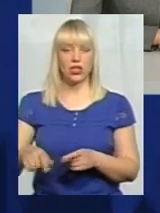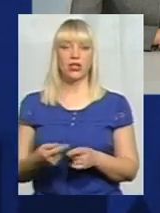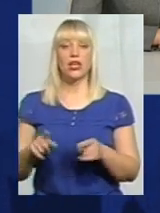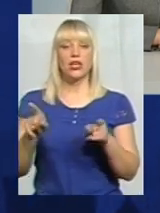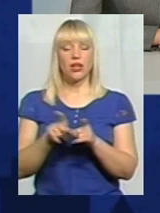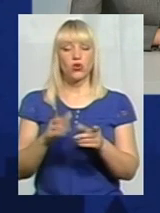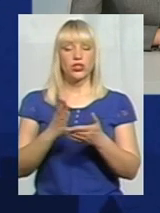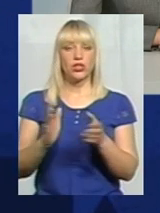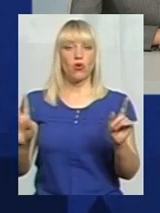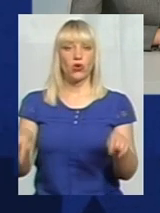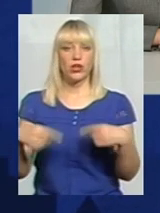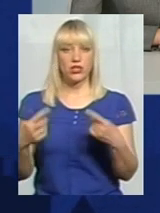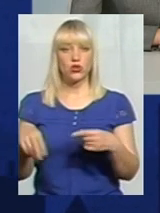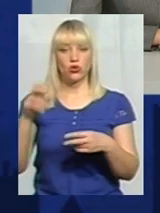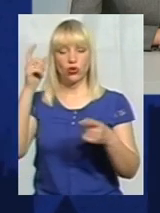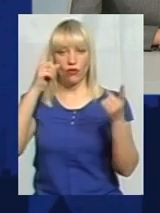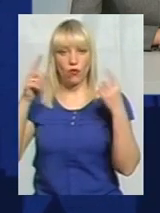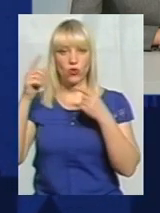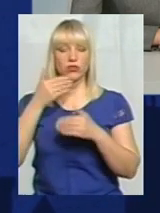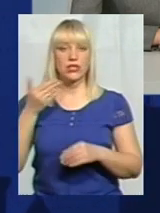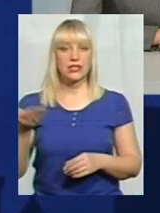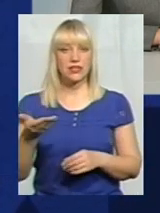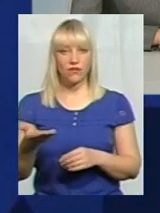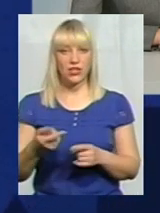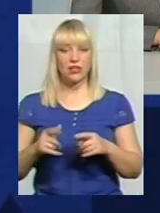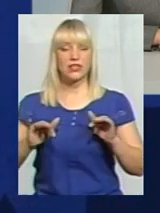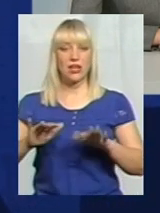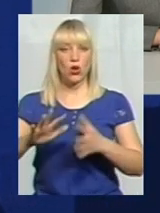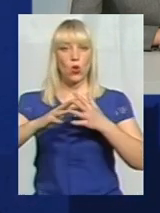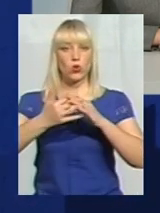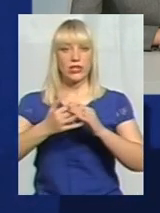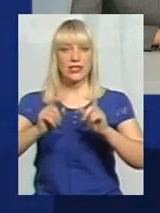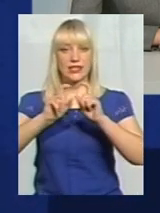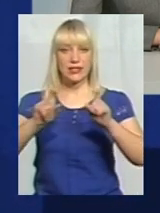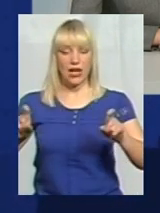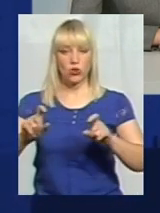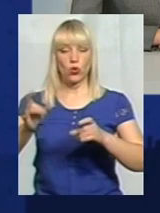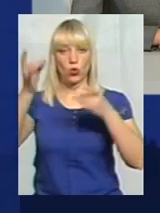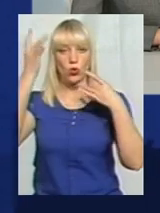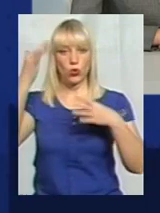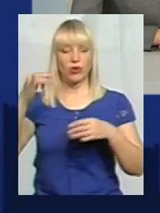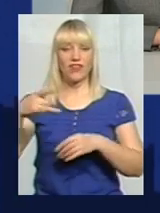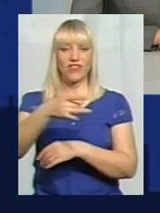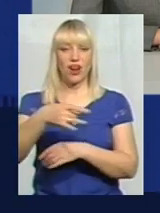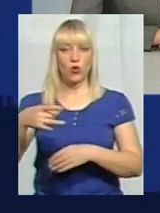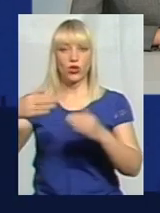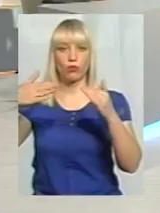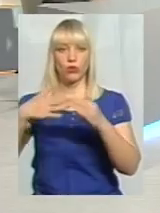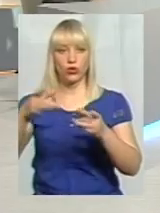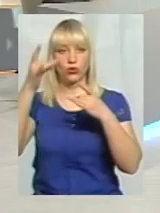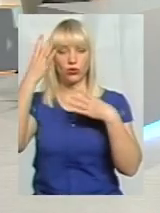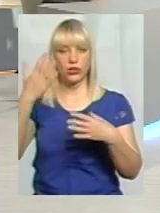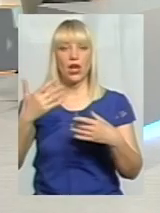звітів чи інших заходів в сільських закладах культури і районних будинках культури, чи будинках вже